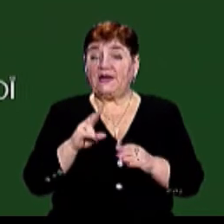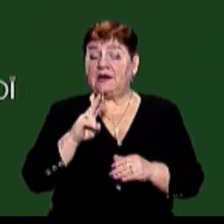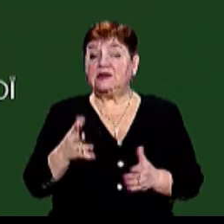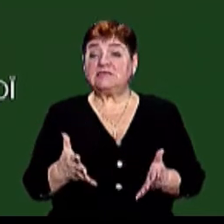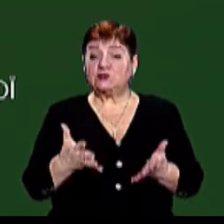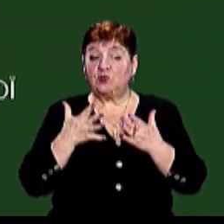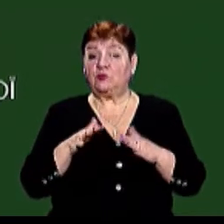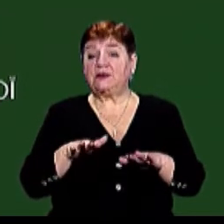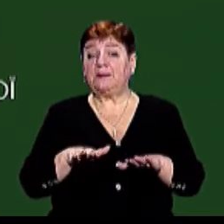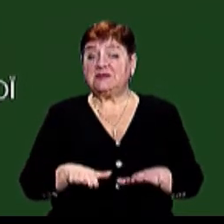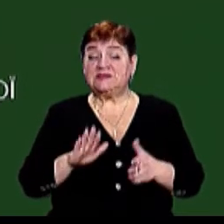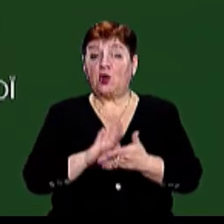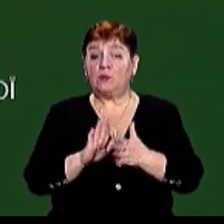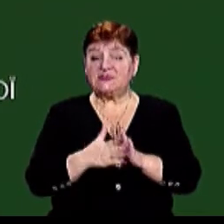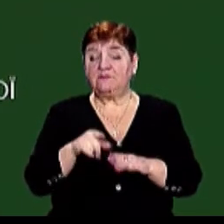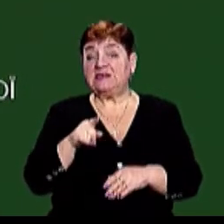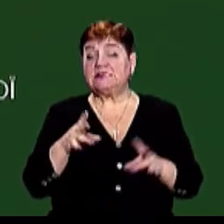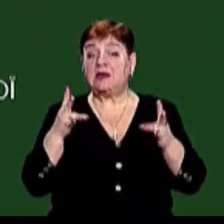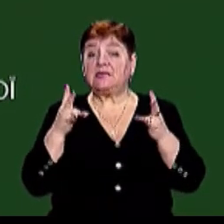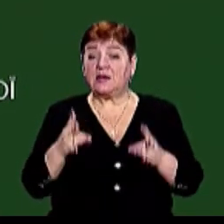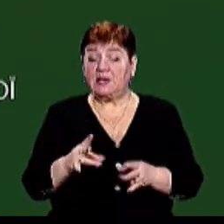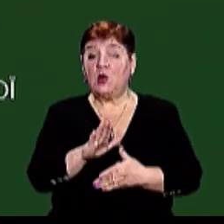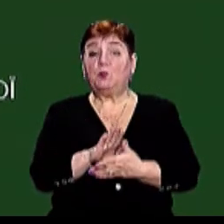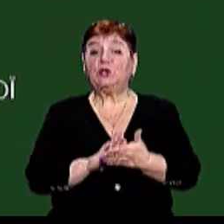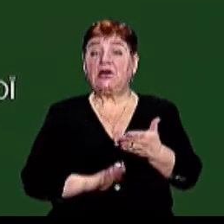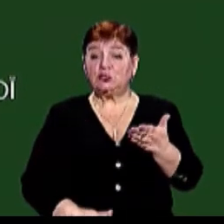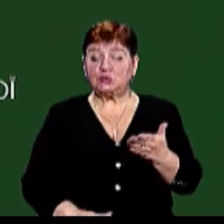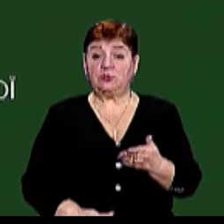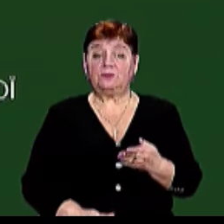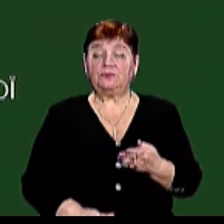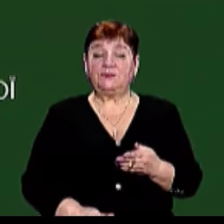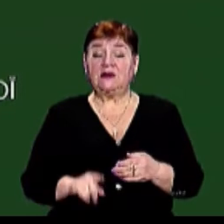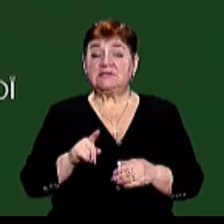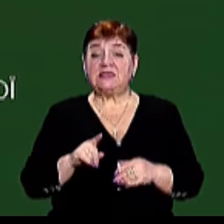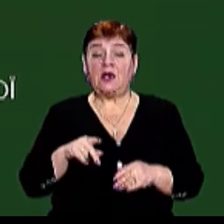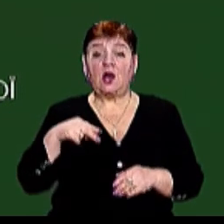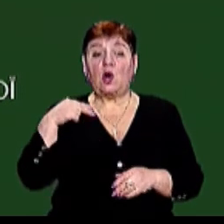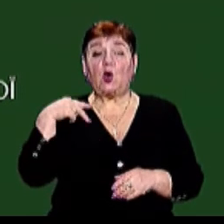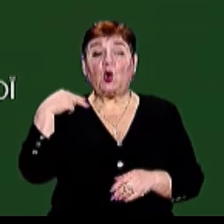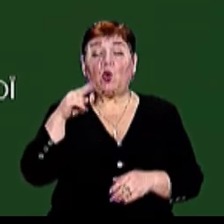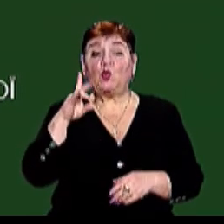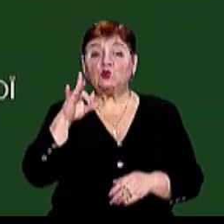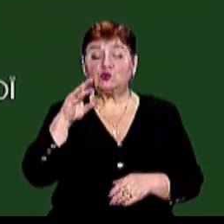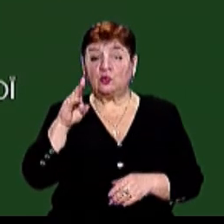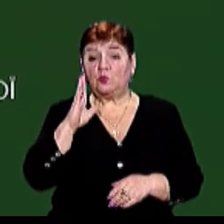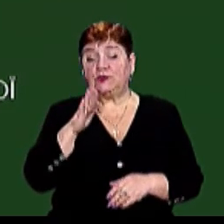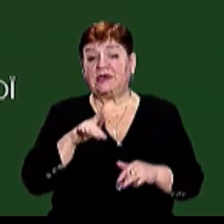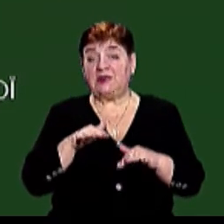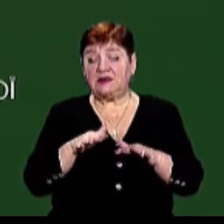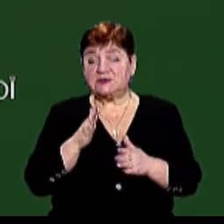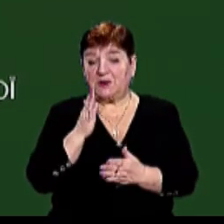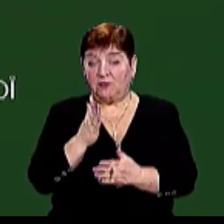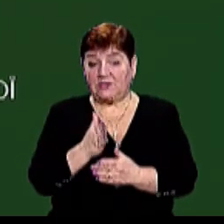'ясовують на місці обставини цієї трагедії В подальшому дії консулів будуть спрямовані на те, щоб